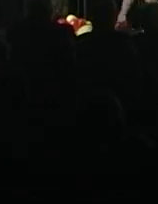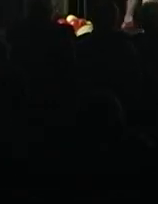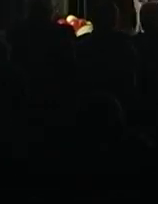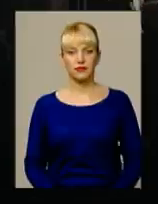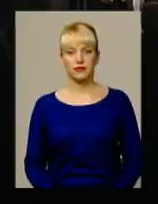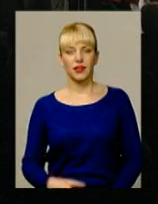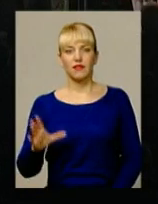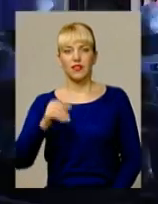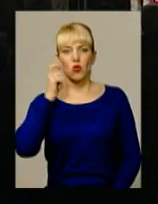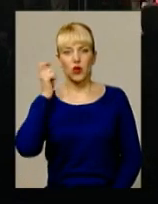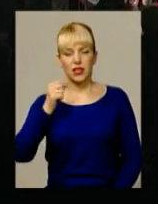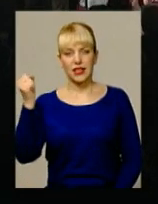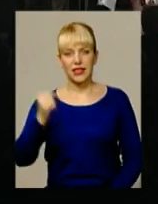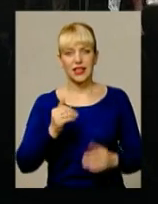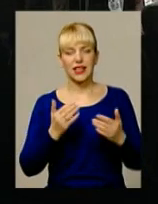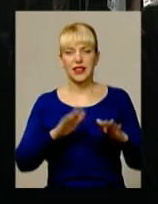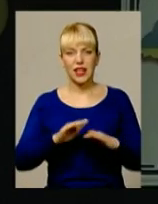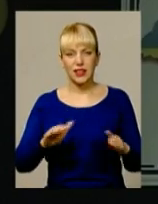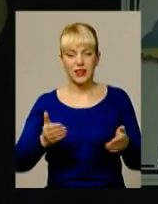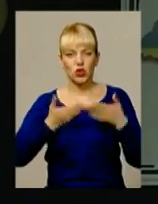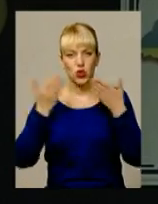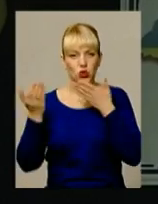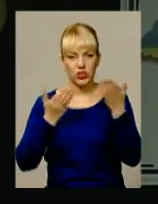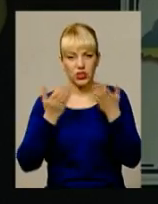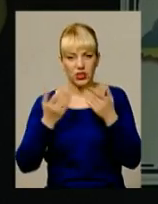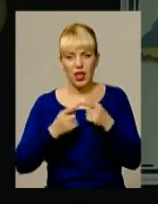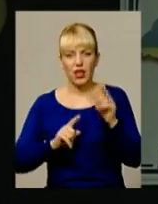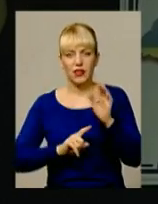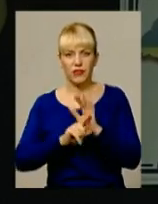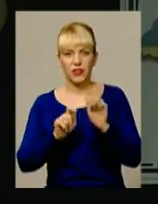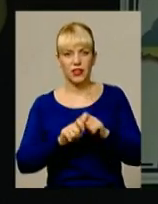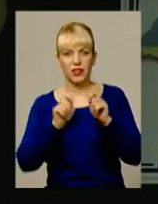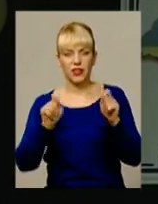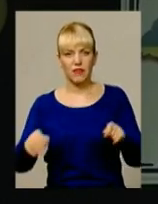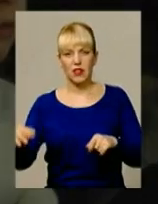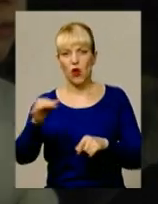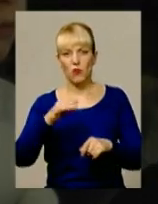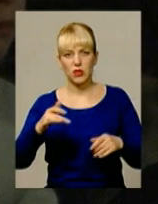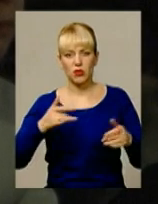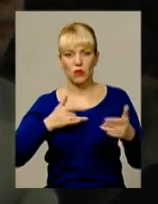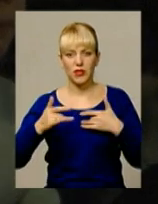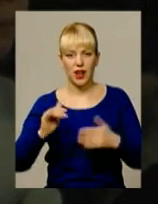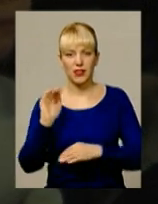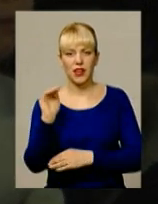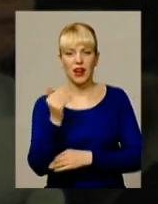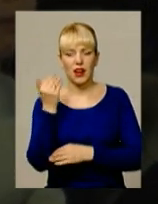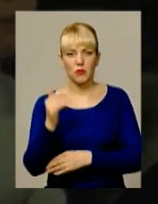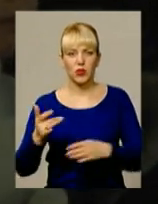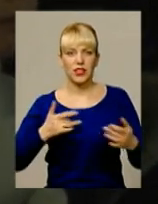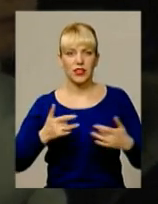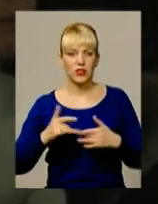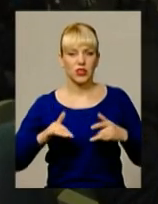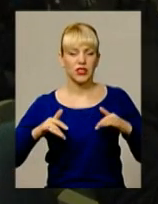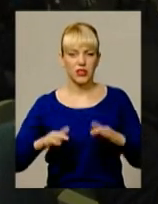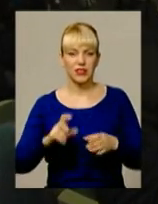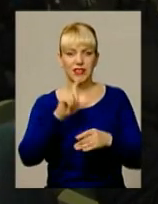Всеукраїнський тиждень дитячого читання відкрився в обласному академічному театрі «Ляльок» театралізованим дійством